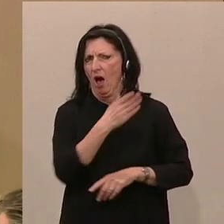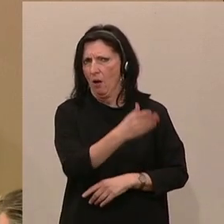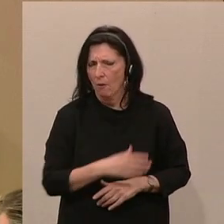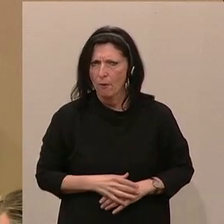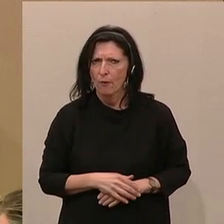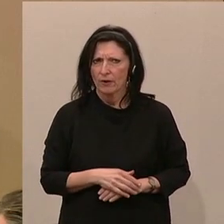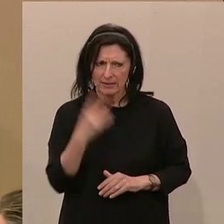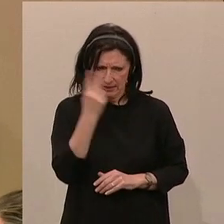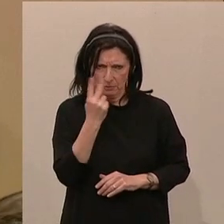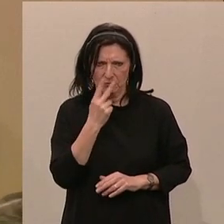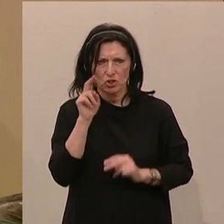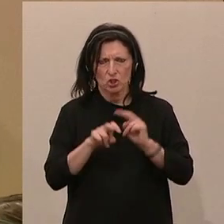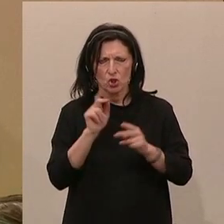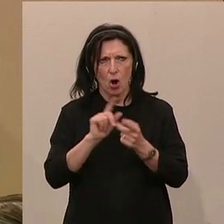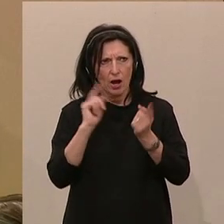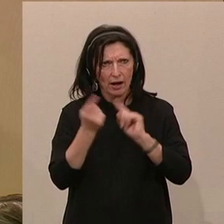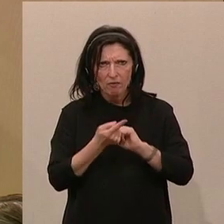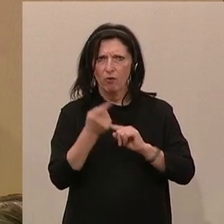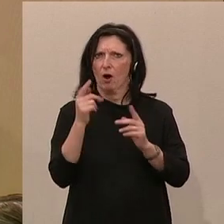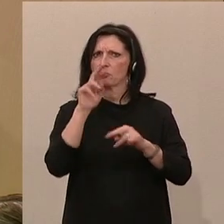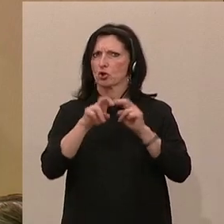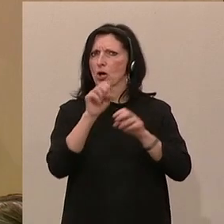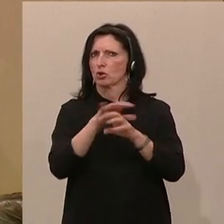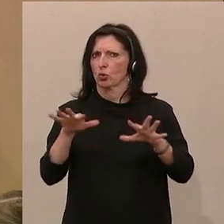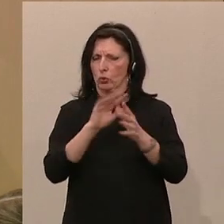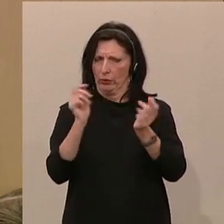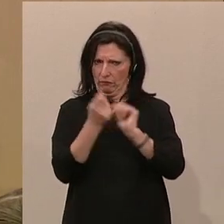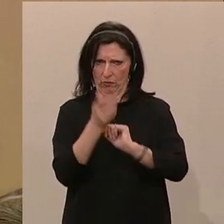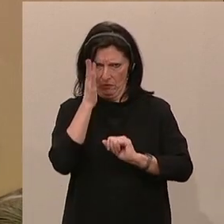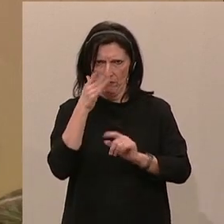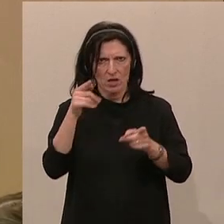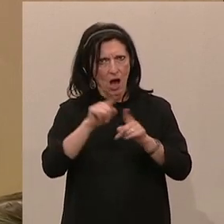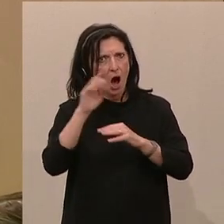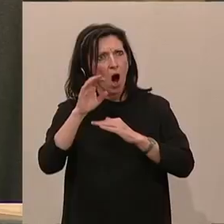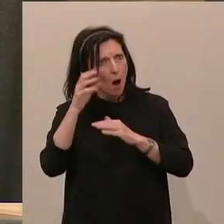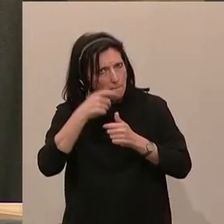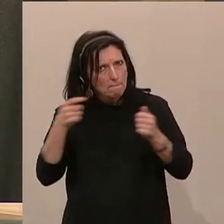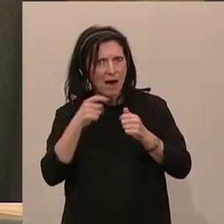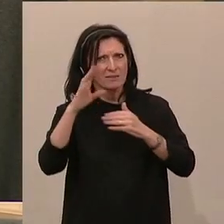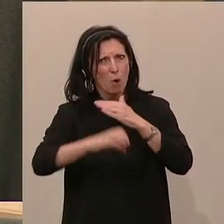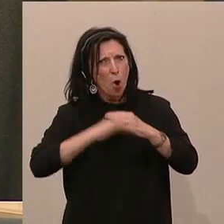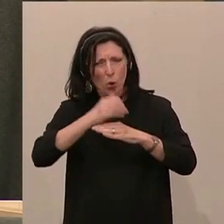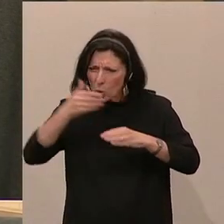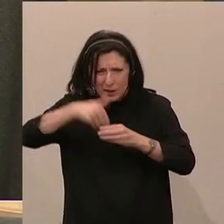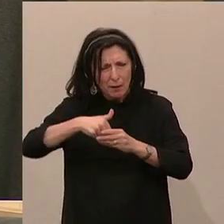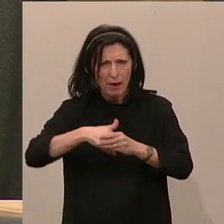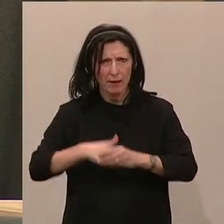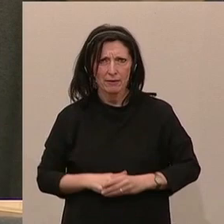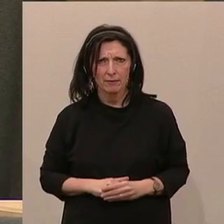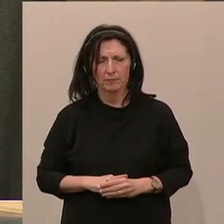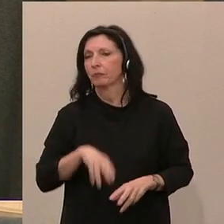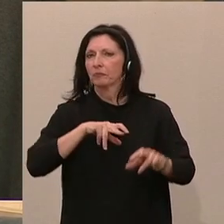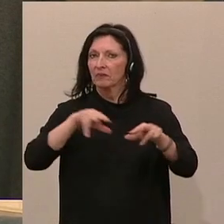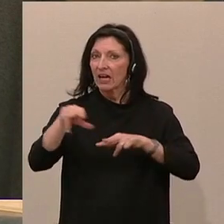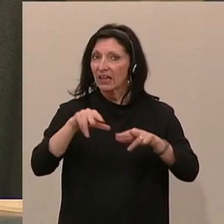wird diese Steuerreform, diese Steuerstrukturreform auch entsprechende ökologische Maßnahmen beinhalten. Die